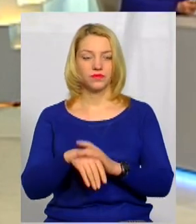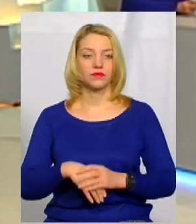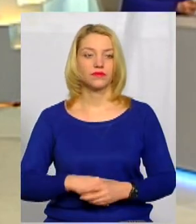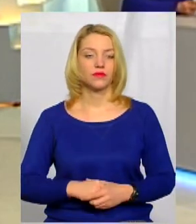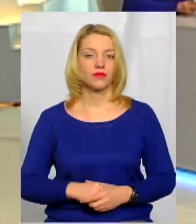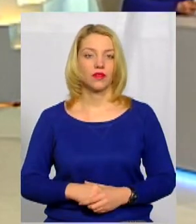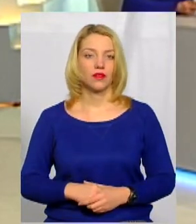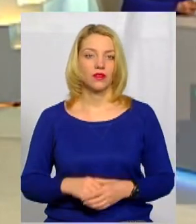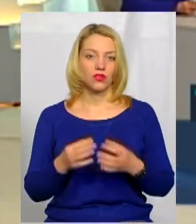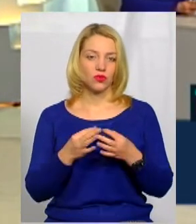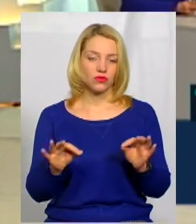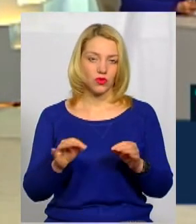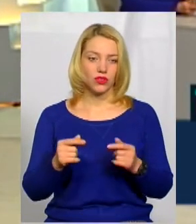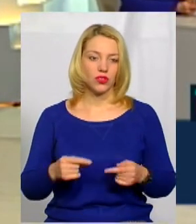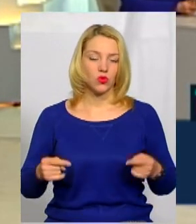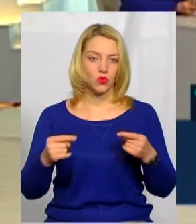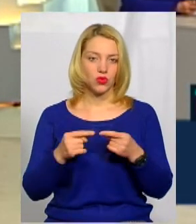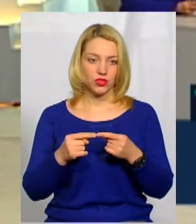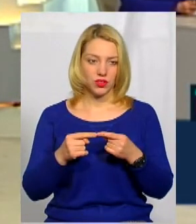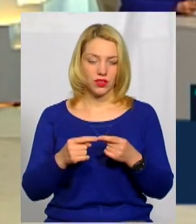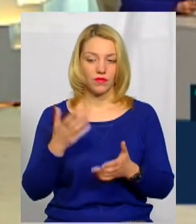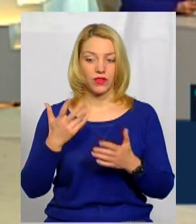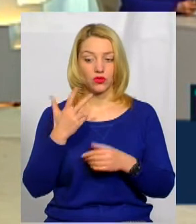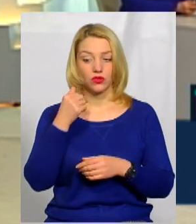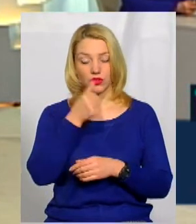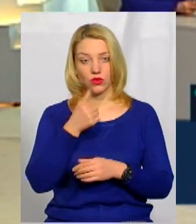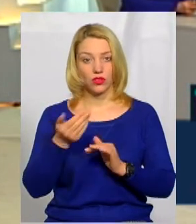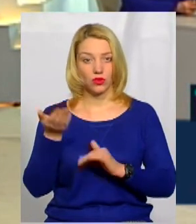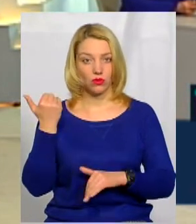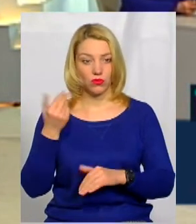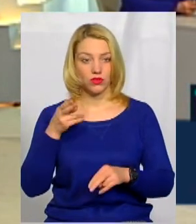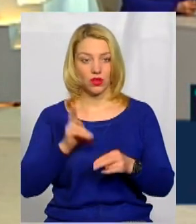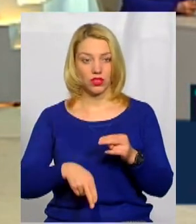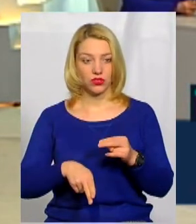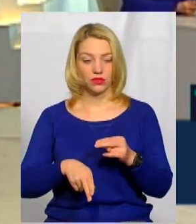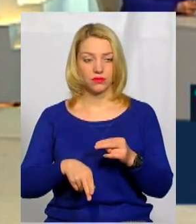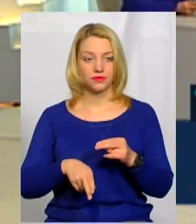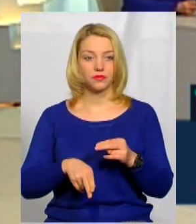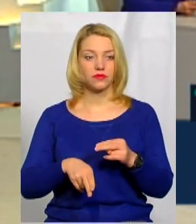Дозвольте уточнити. Якщо три роки тому закінчив